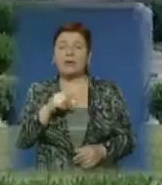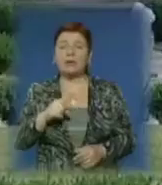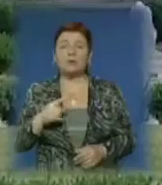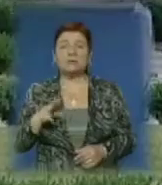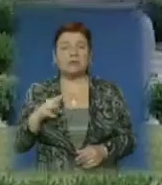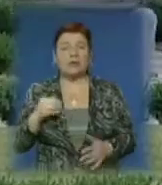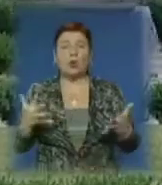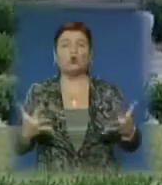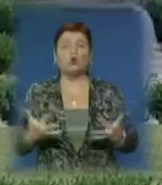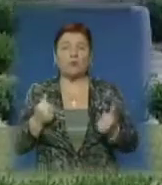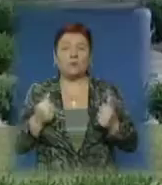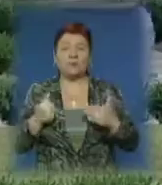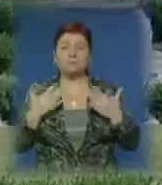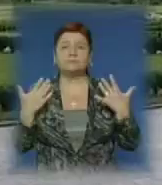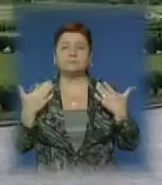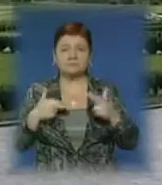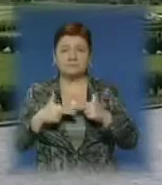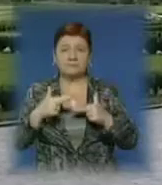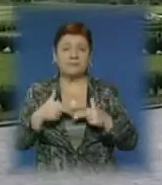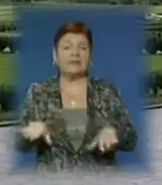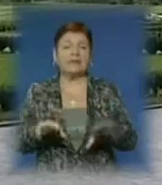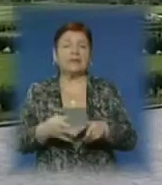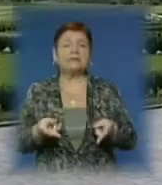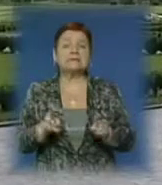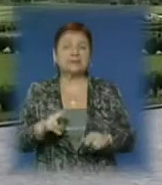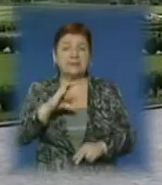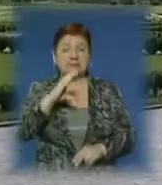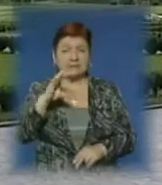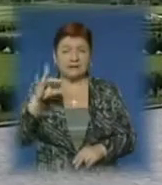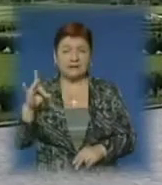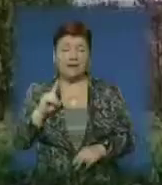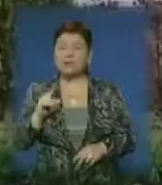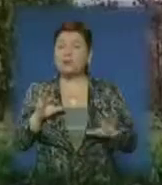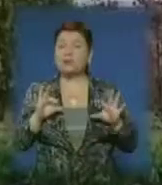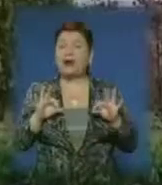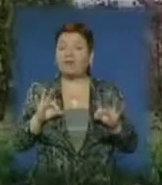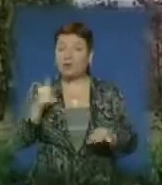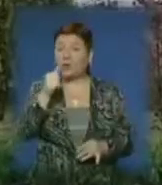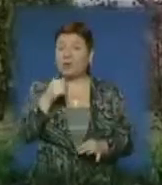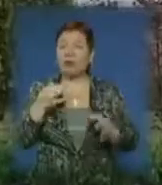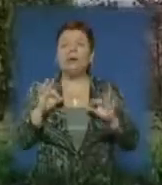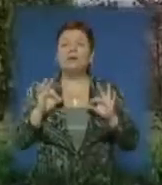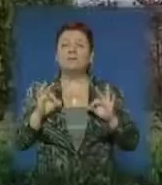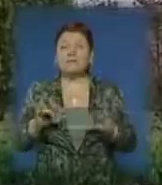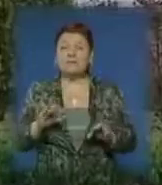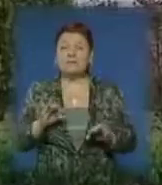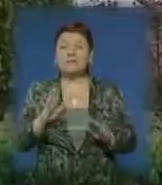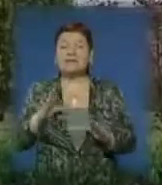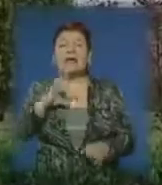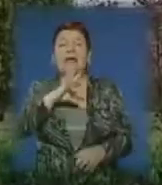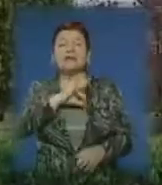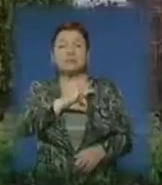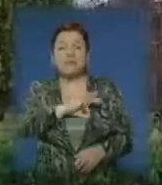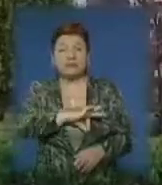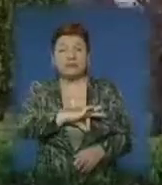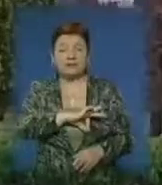свої оздоровниці-відпочивальні. Чимало таких зосталось і після Союзу. Щоправда, років 15 незалежна Україна тільки експлуатувала